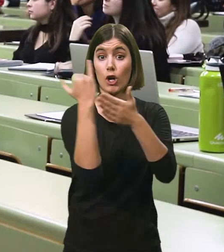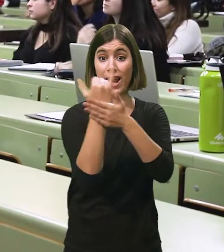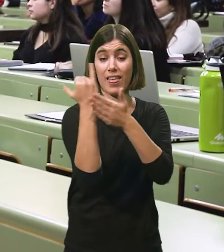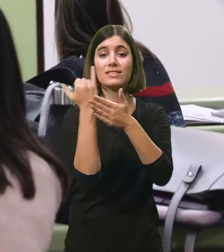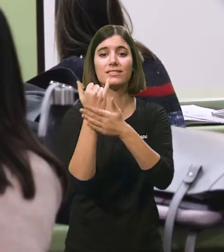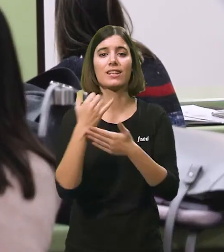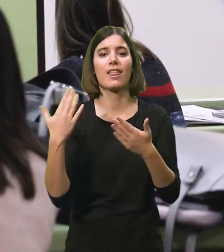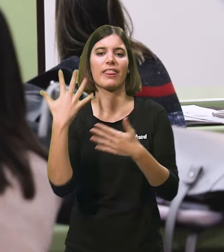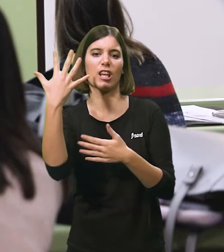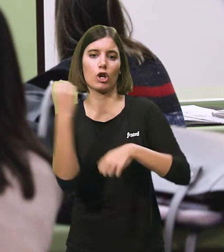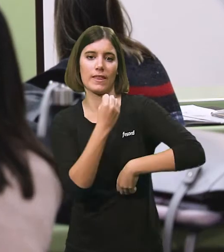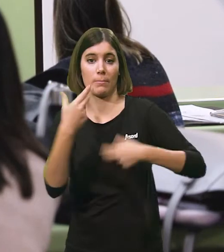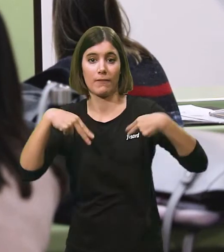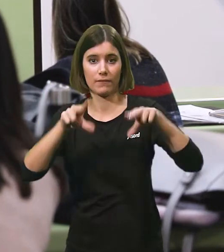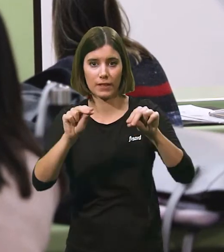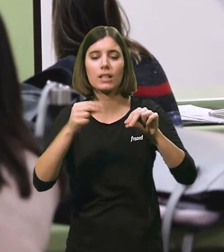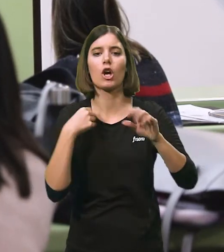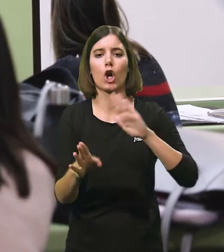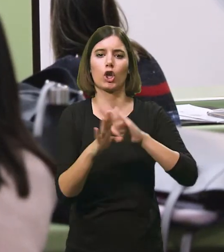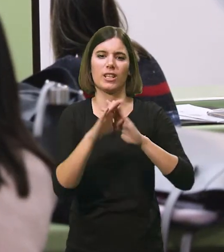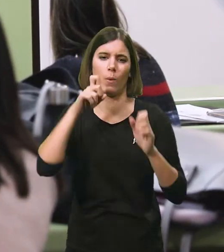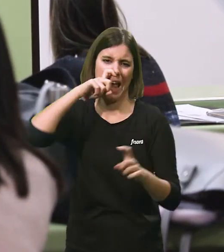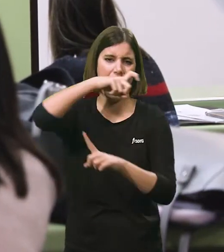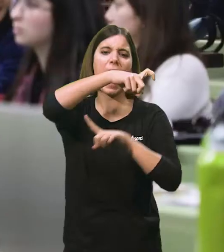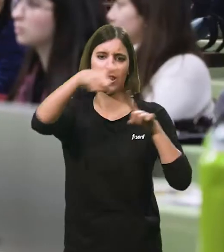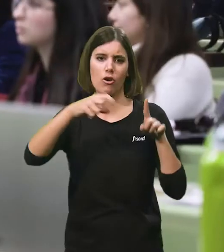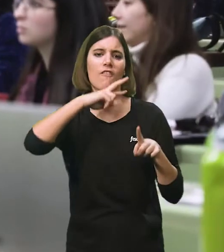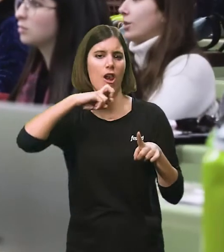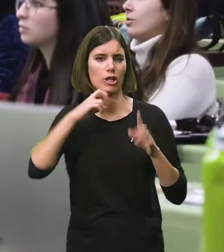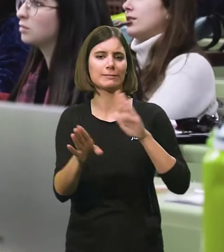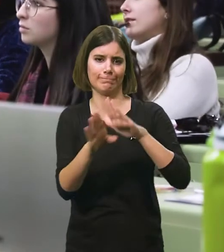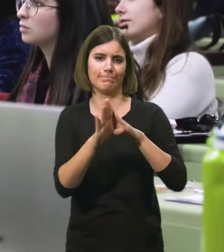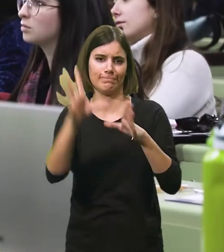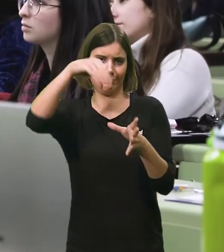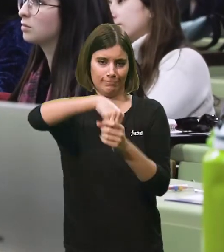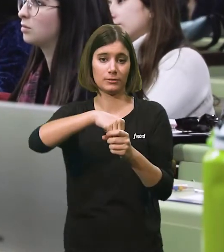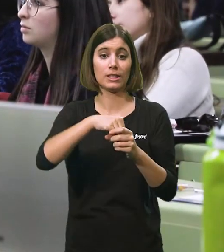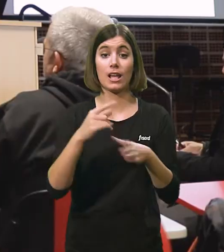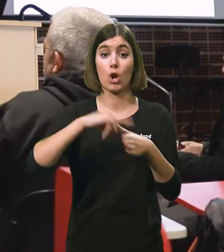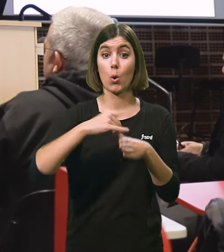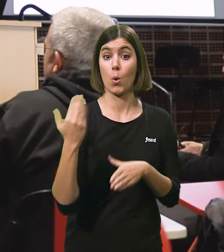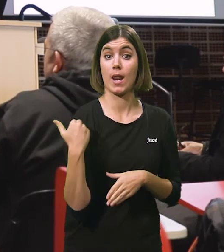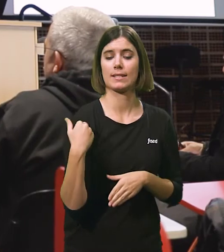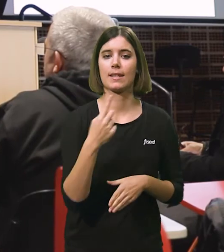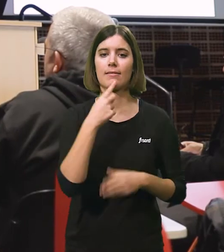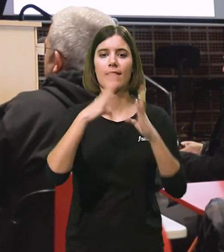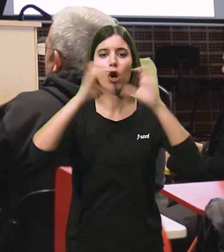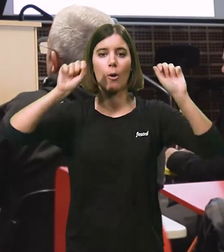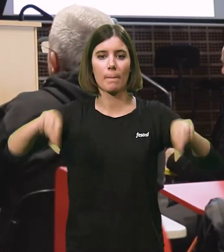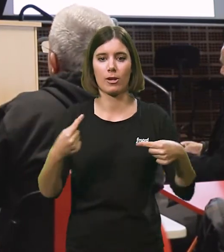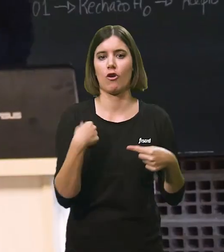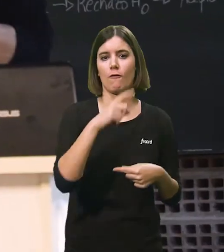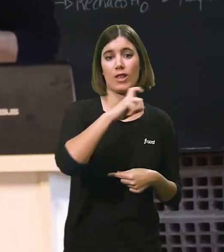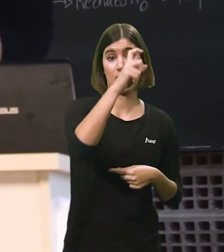jornades han culminat el 5 de desembre, aquests valors continuen presents durant tot l'any a la universitat. Així, el passat dilluns es va fer públic el